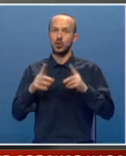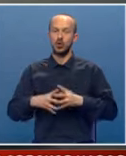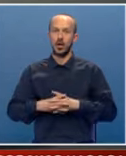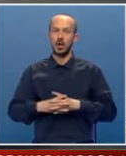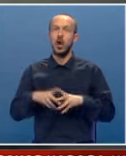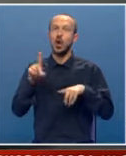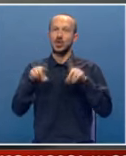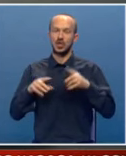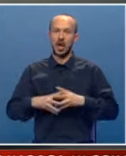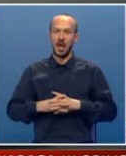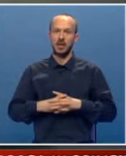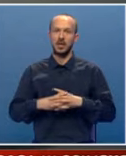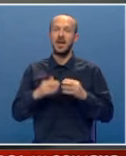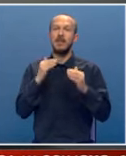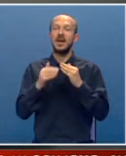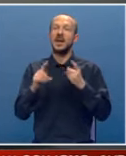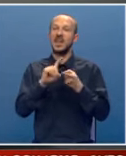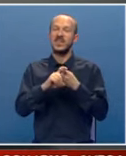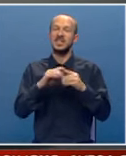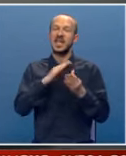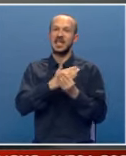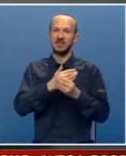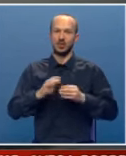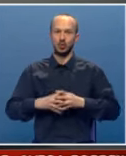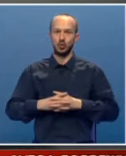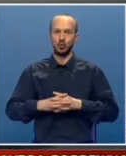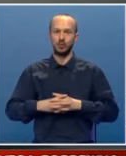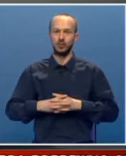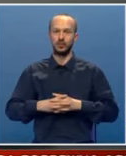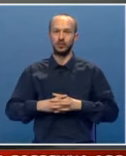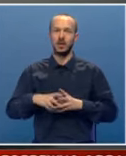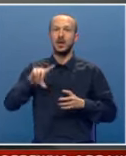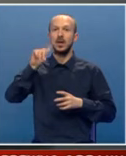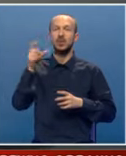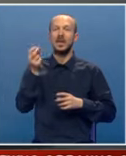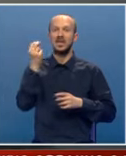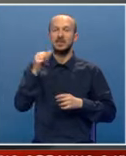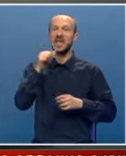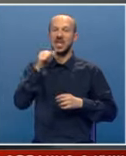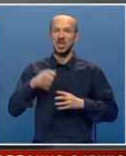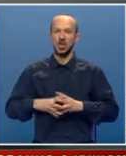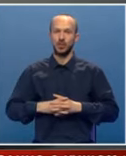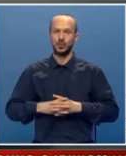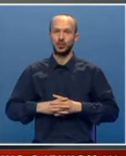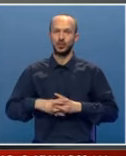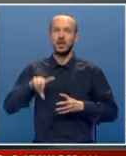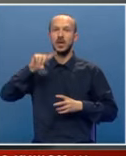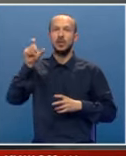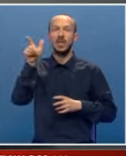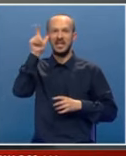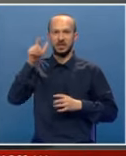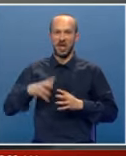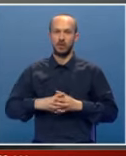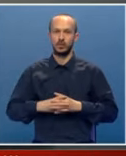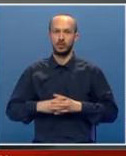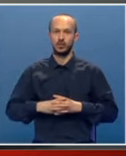određene paralelne veze između Republike Srpske i Republike Srbije.